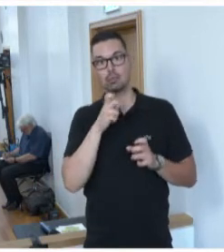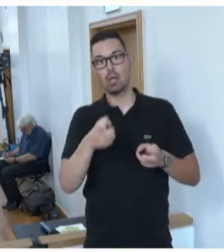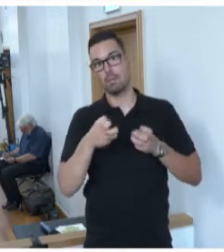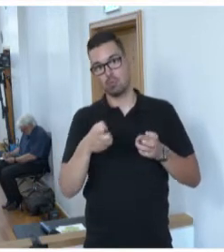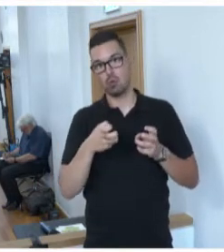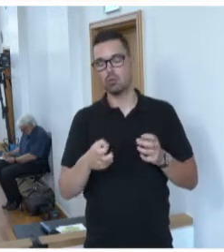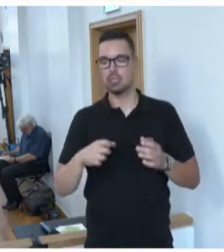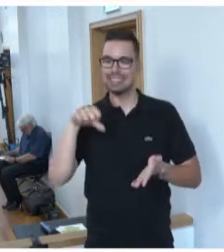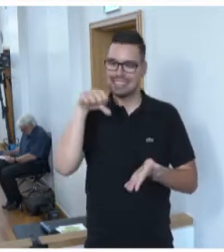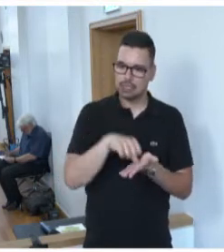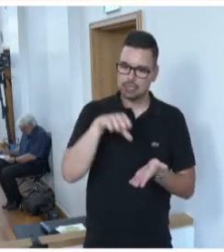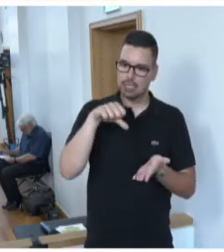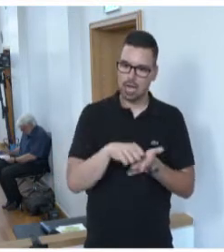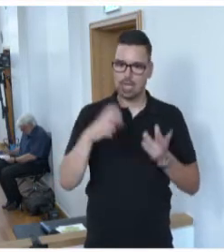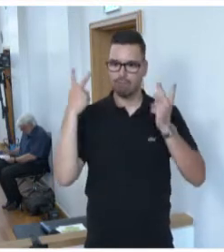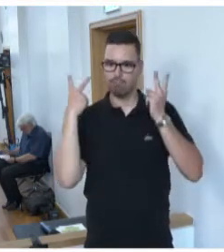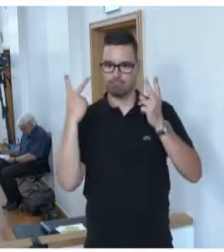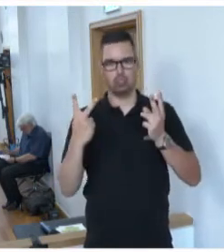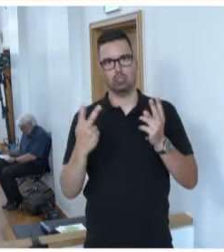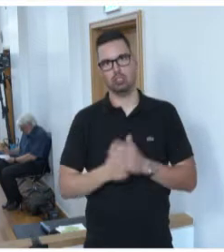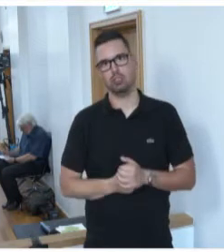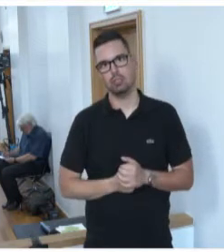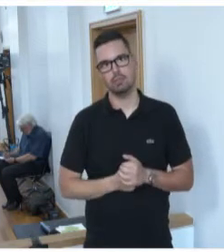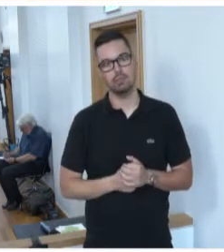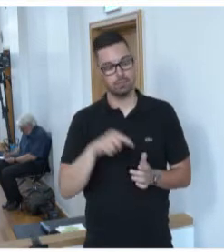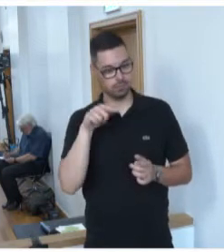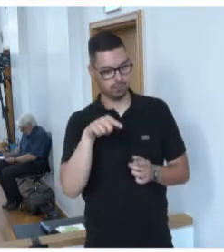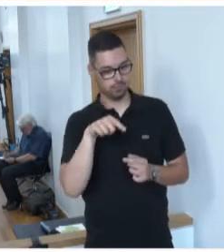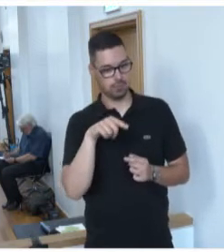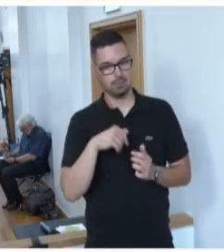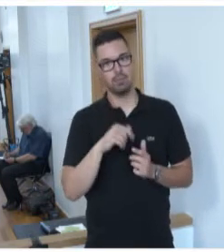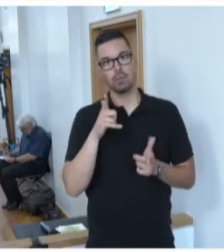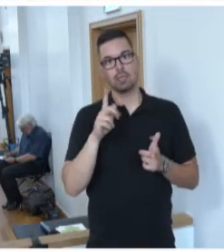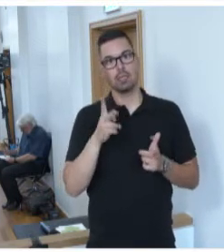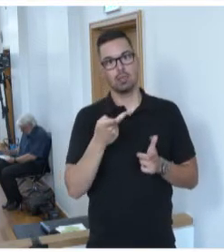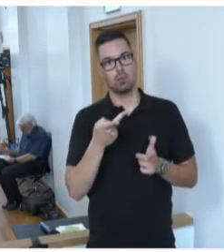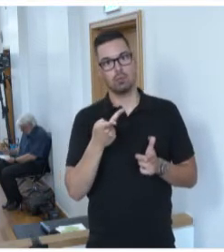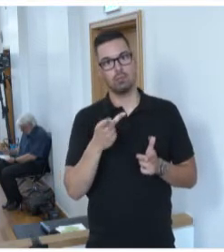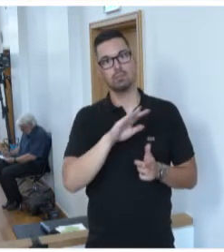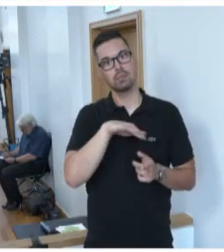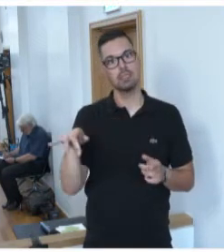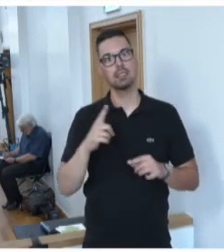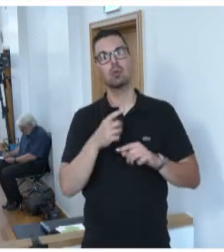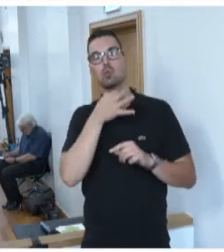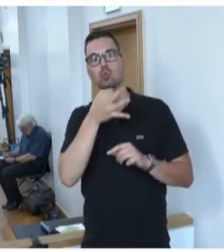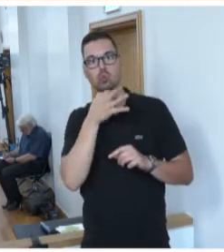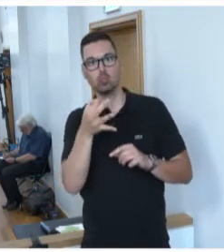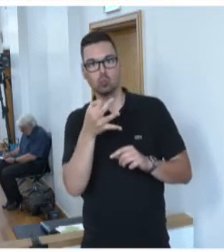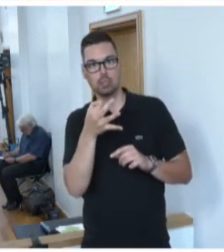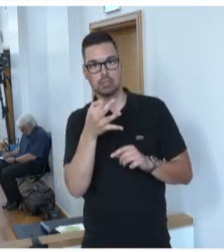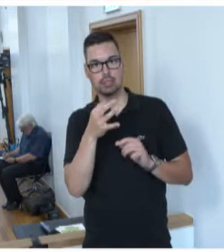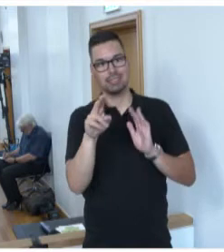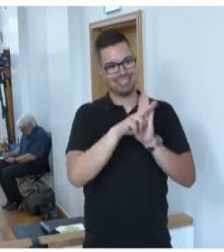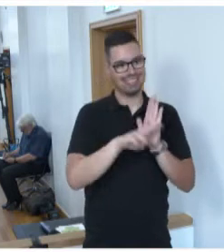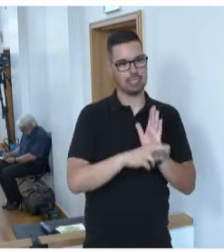eine zentrale Rolle. Diesem Umstand trägt auch das Kinder- und Jugendstärkungsgesetz Rechnung,